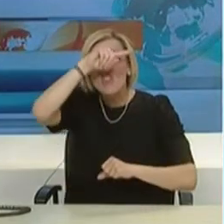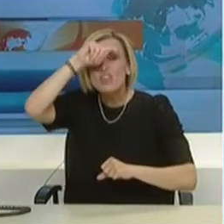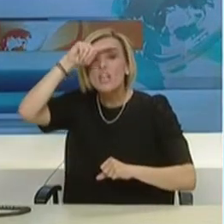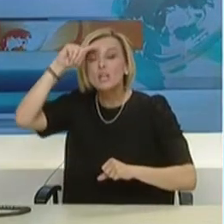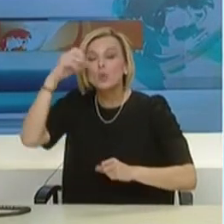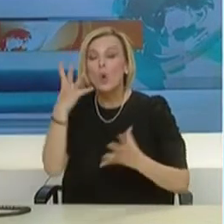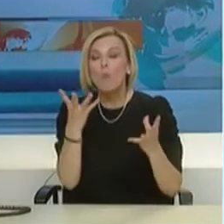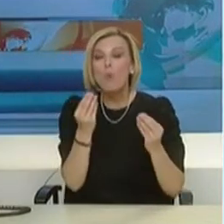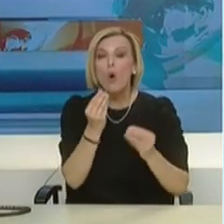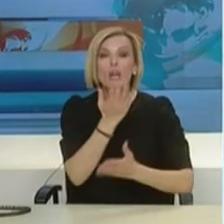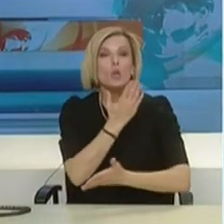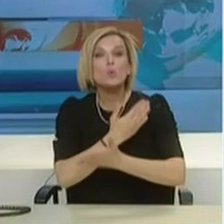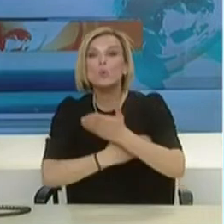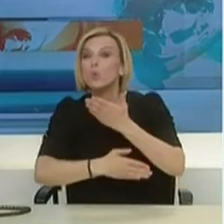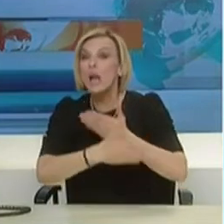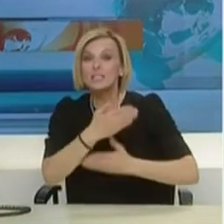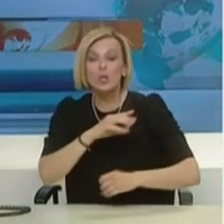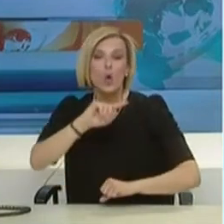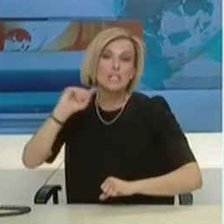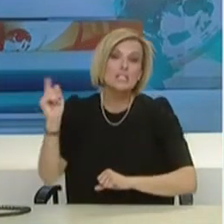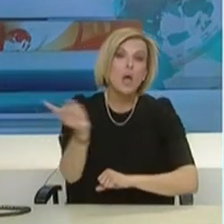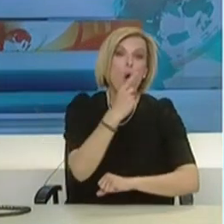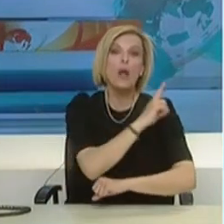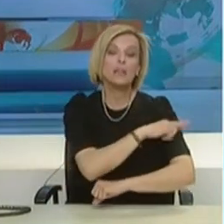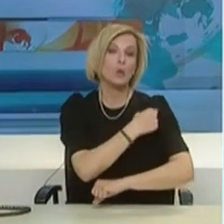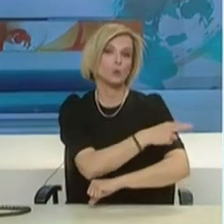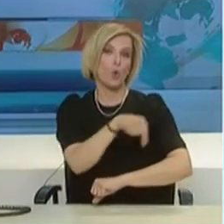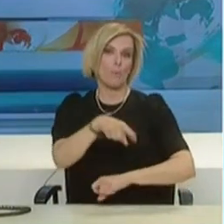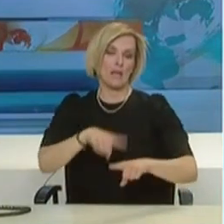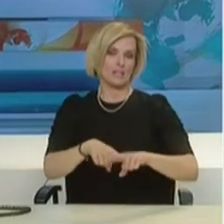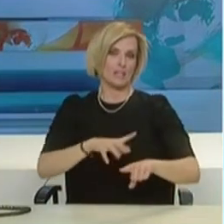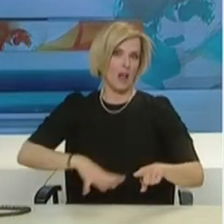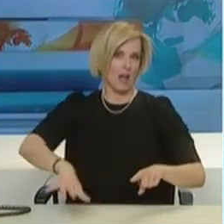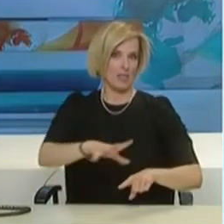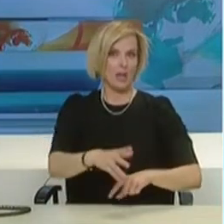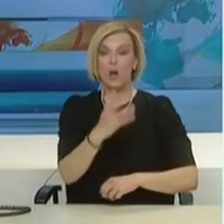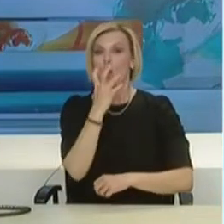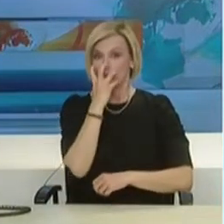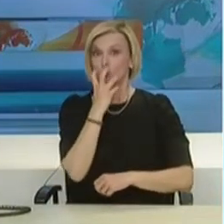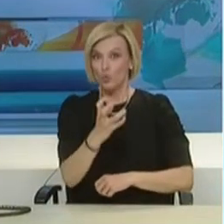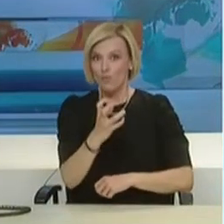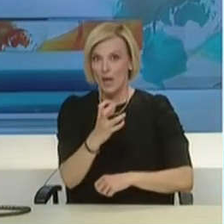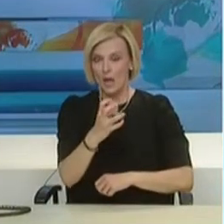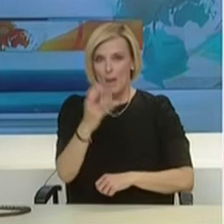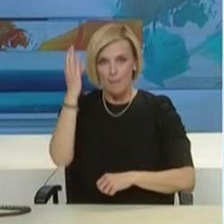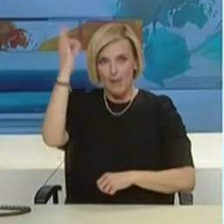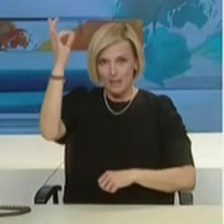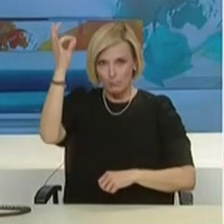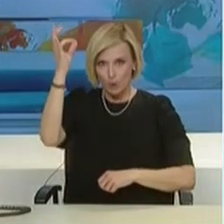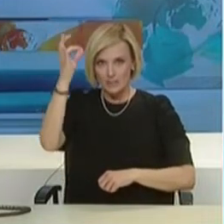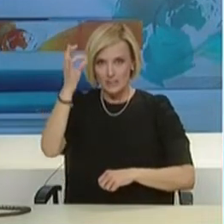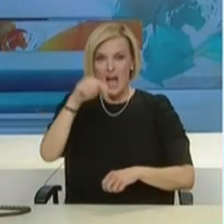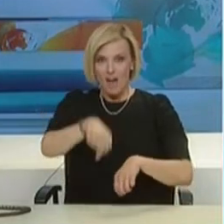νοσοκομεία της χώρας και όχι δειγματοληπτικά. Τα σοβαράκια της ΜΕΘ τα γνωρίζουμε όσο μπορούμε